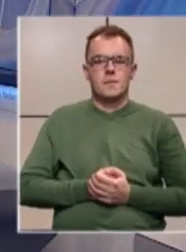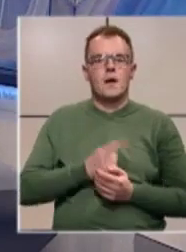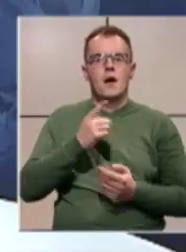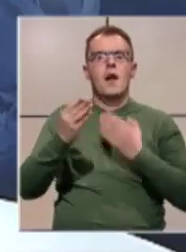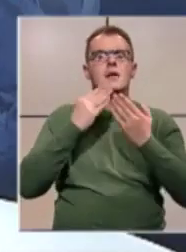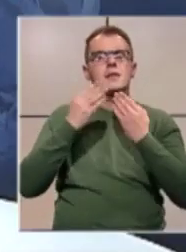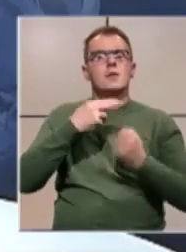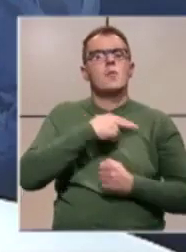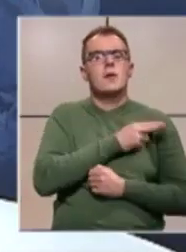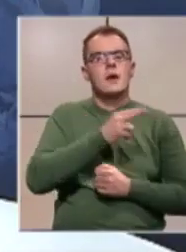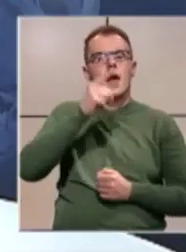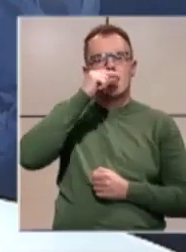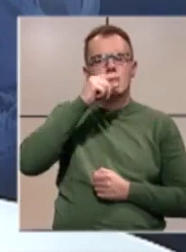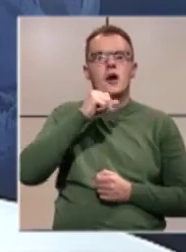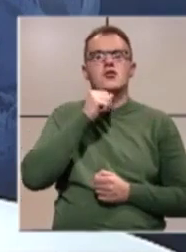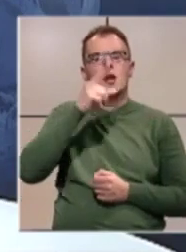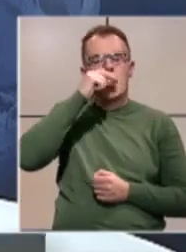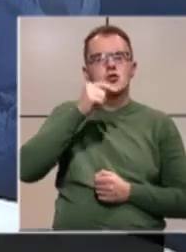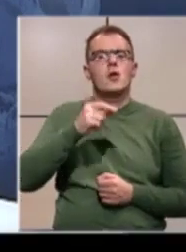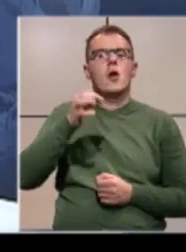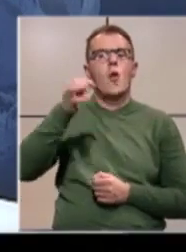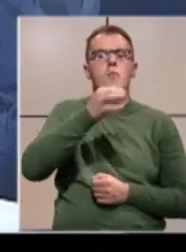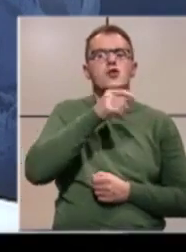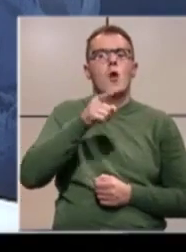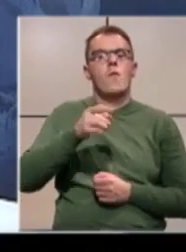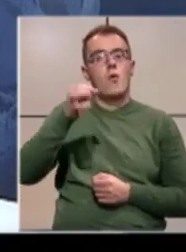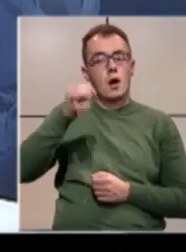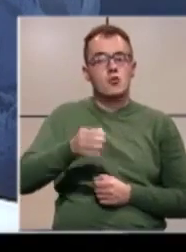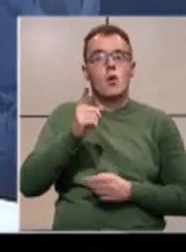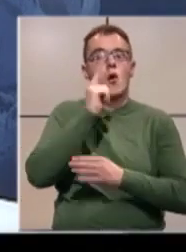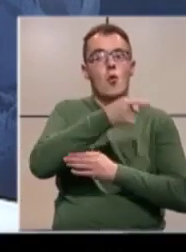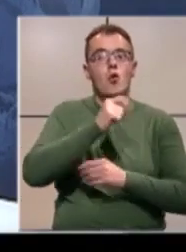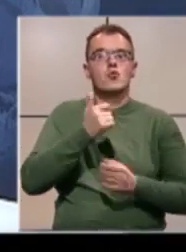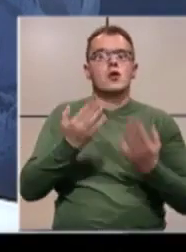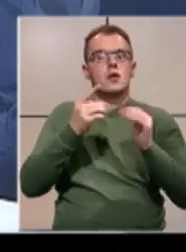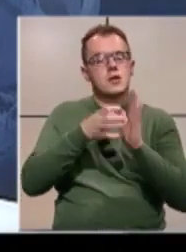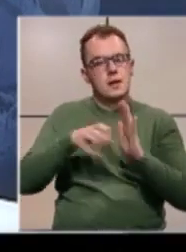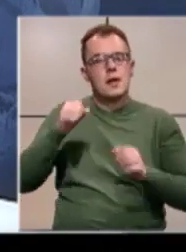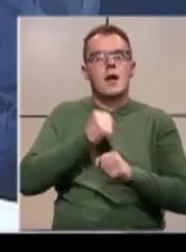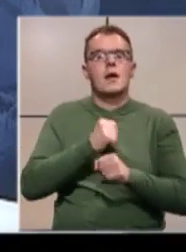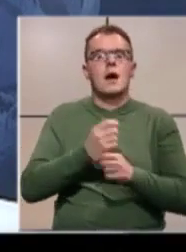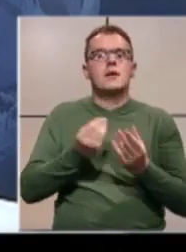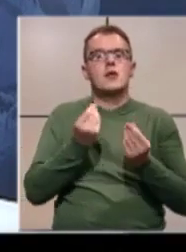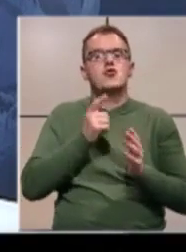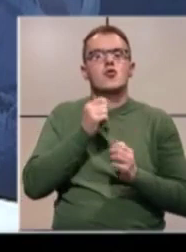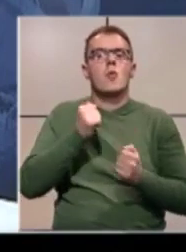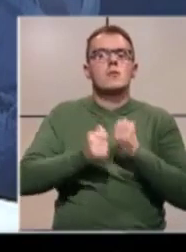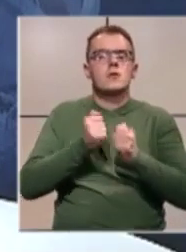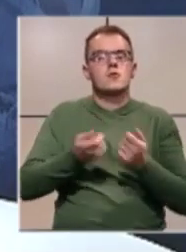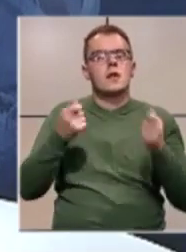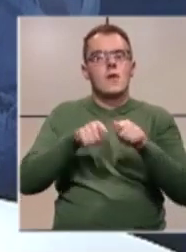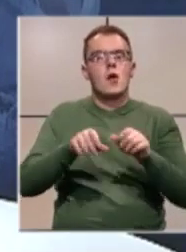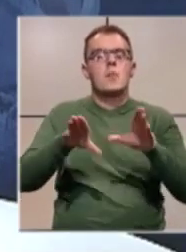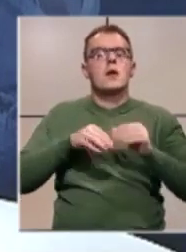sastanku premijera, gradonačelnika i načelnika općina ovog kantona odlučeno je da će se i dalje raditi na što s korijem zatvaranju